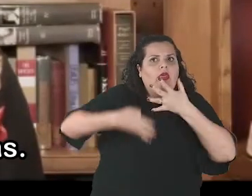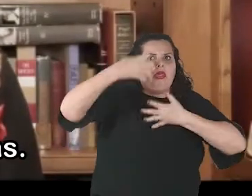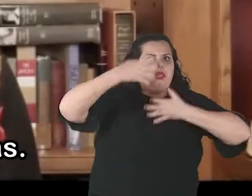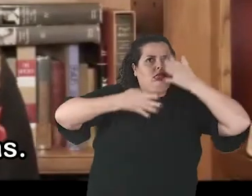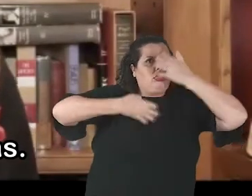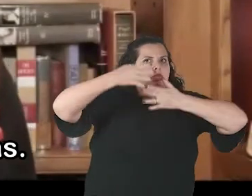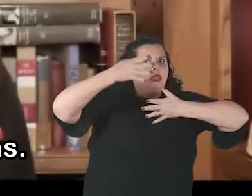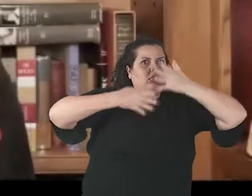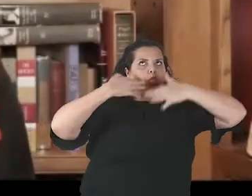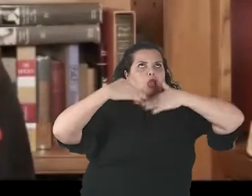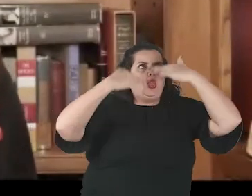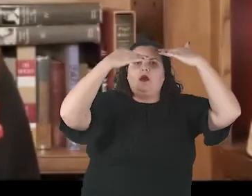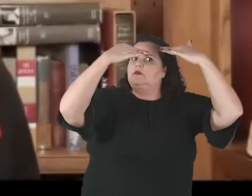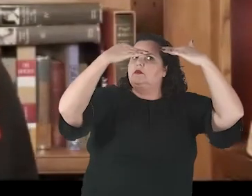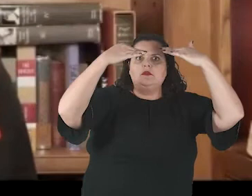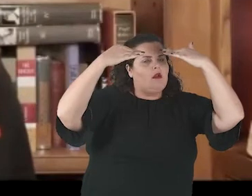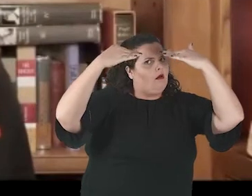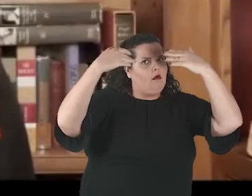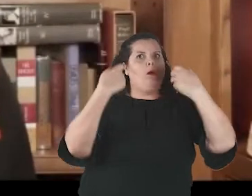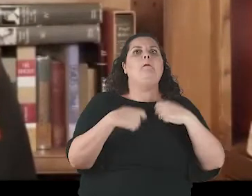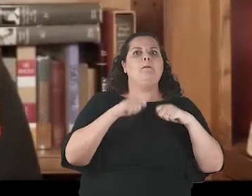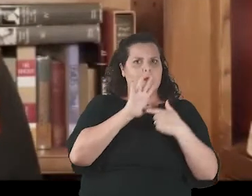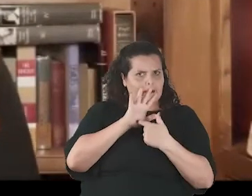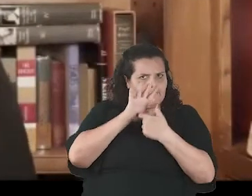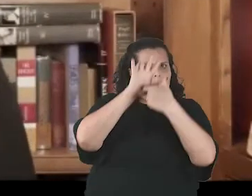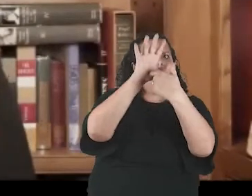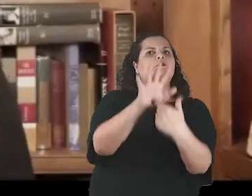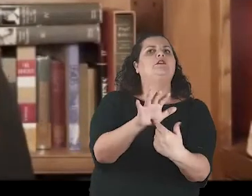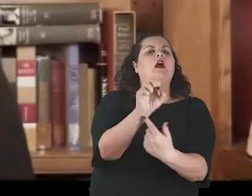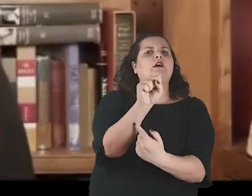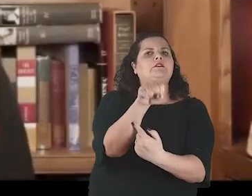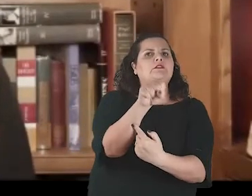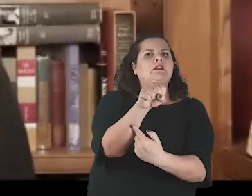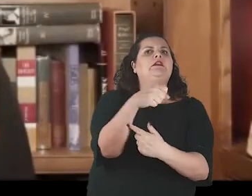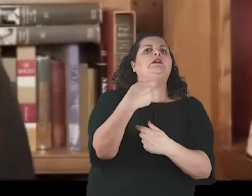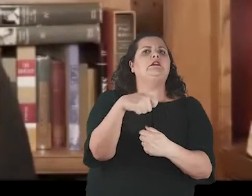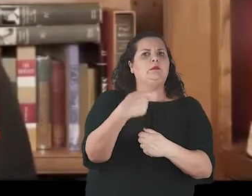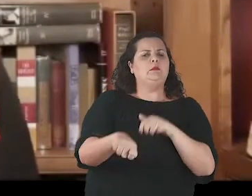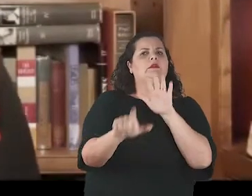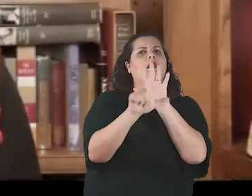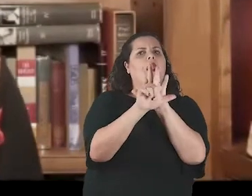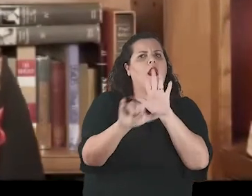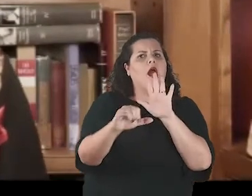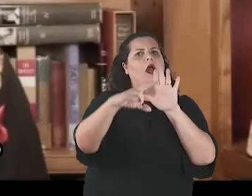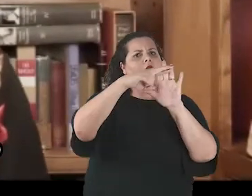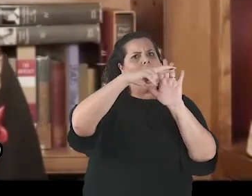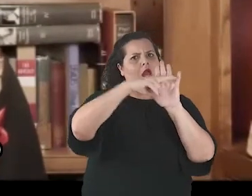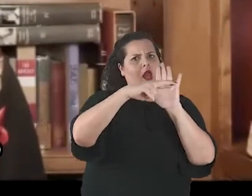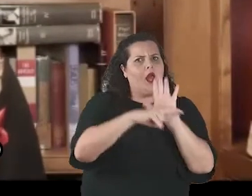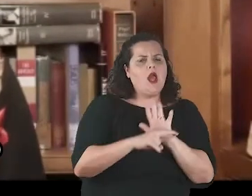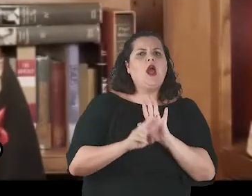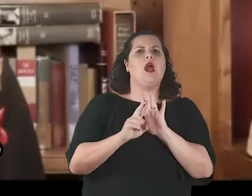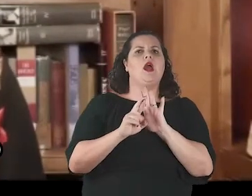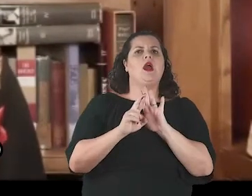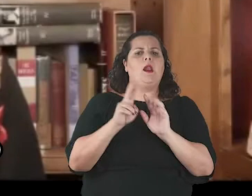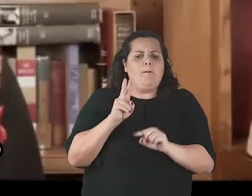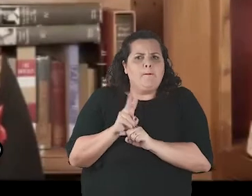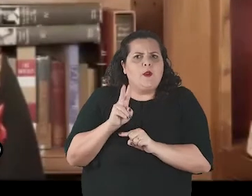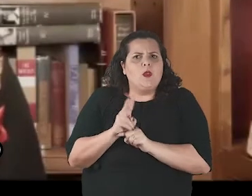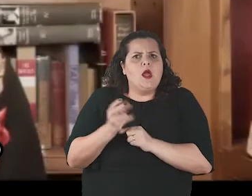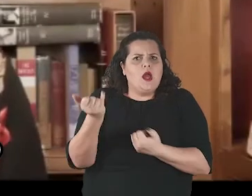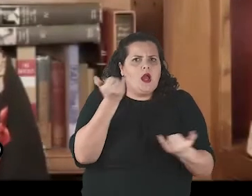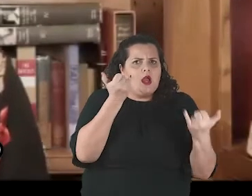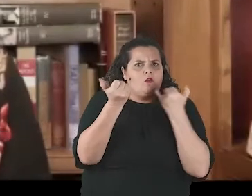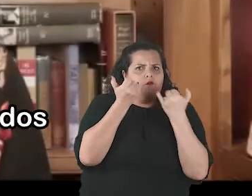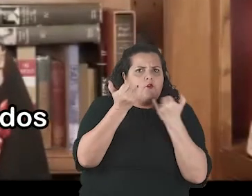children's lives. It explains that this will require, quote, introducing or